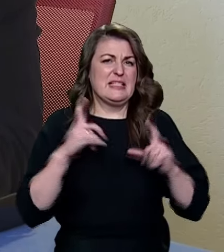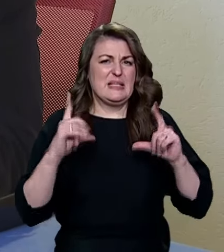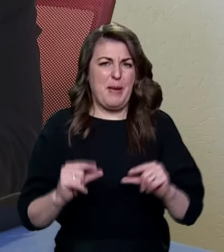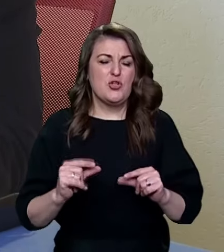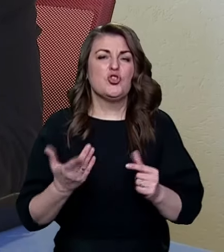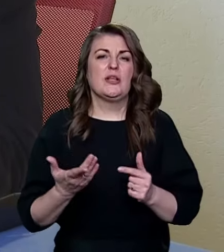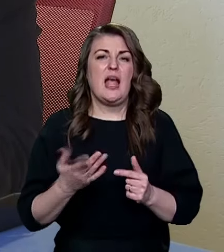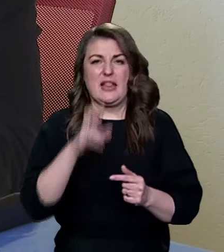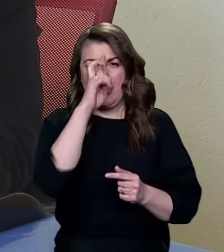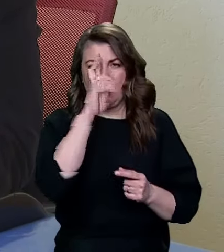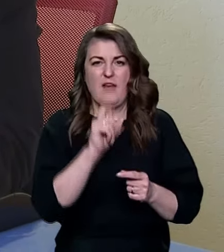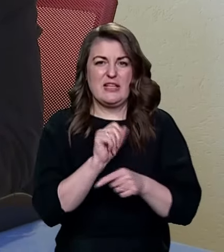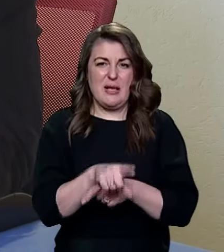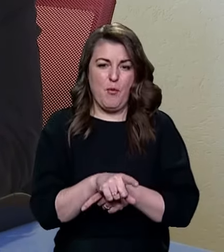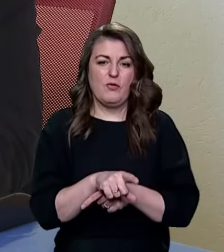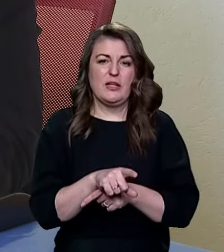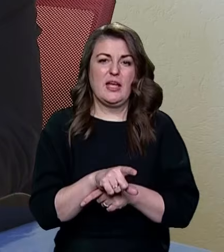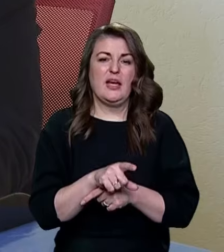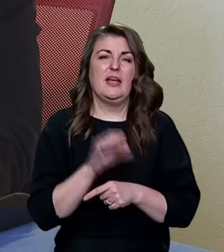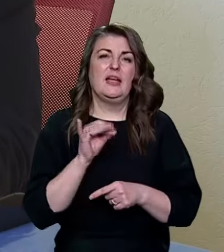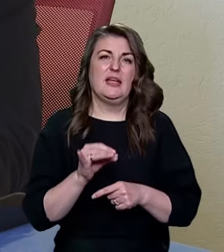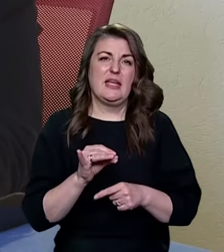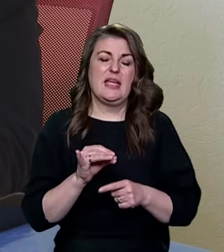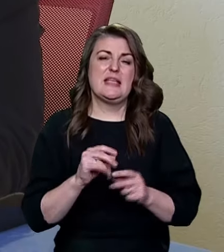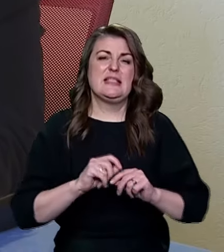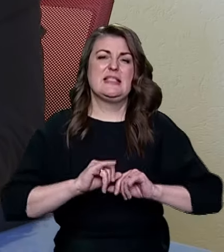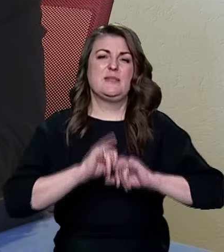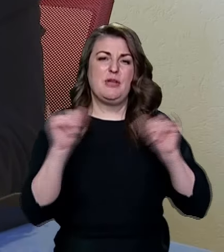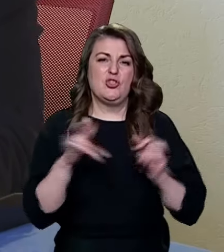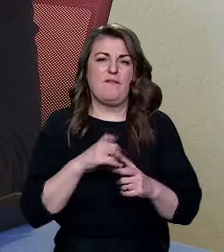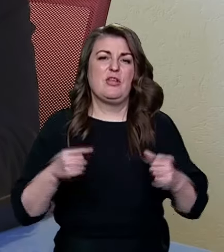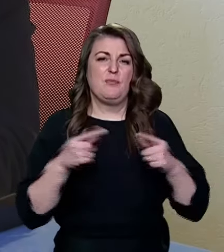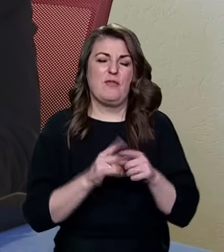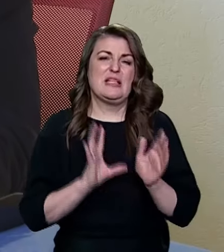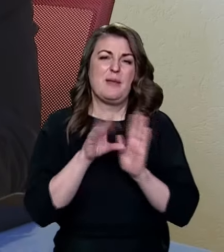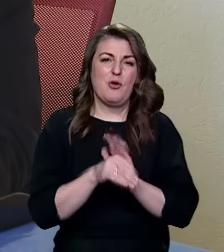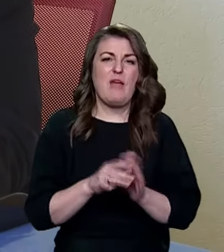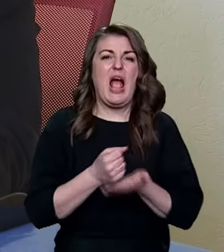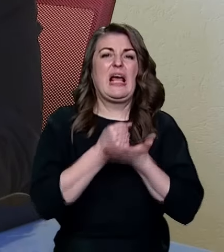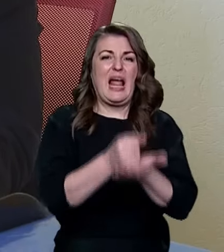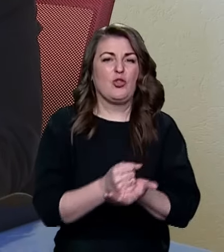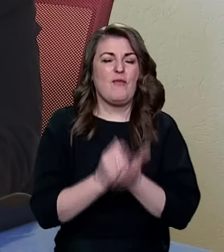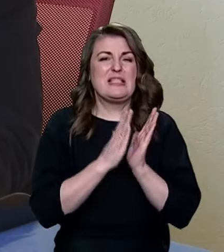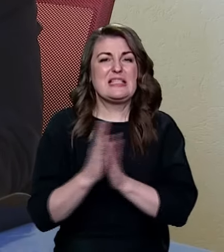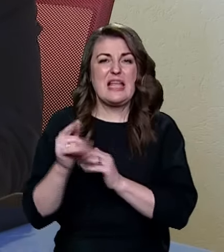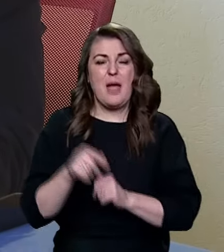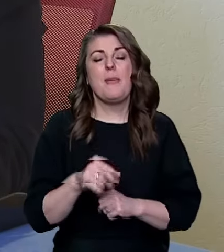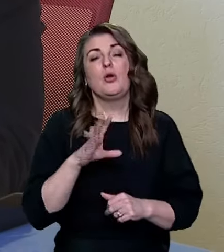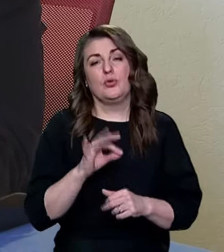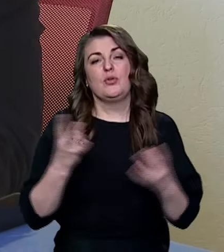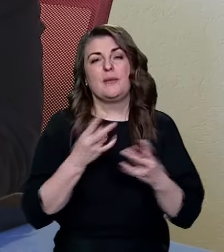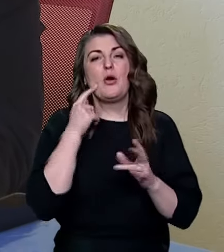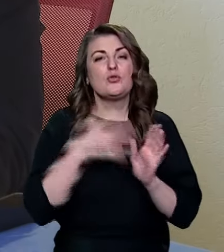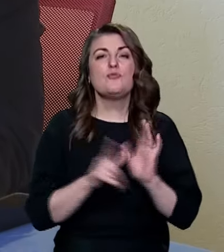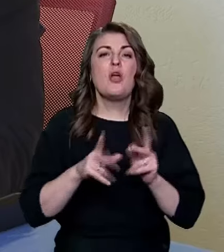державне замовлення і збільшена, відповідно, тобто запроваджена грантова система, то треба